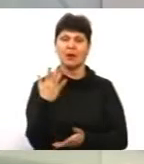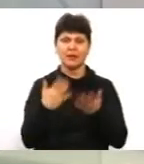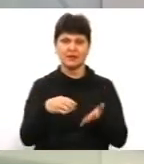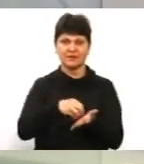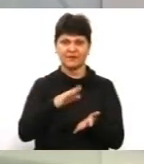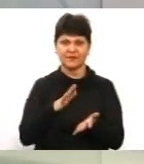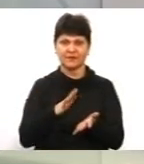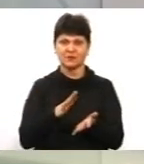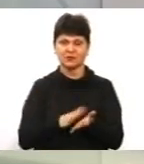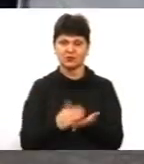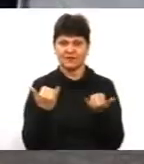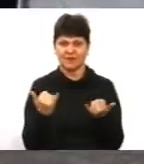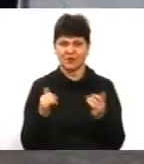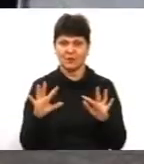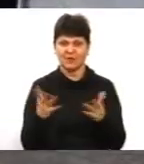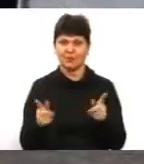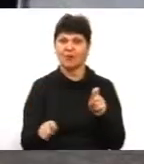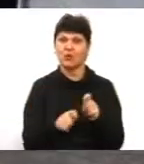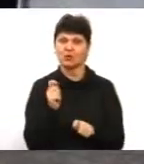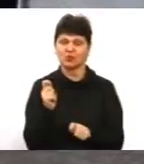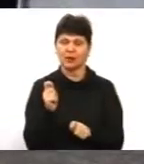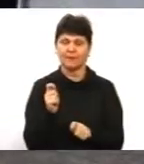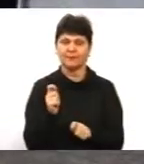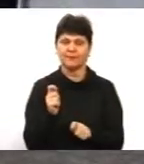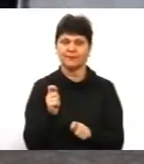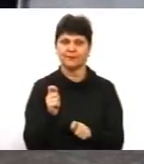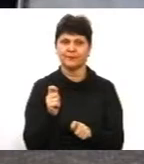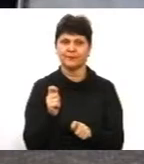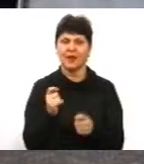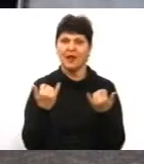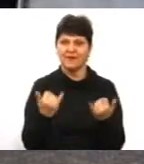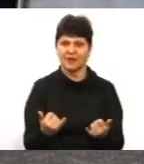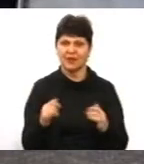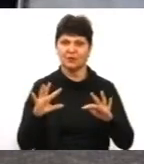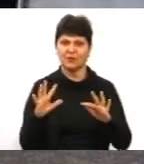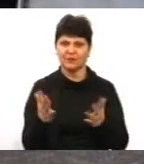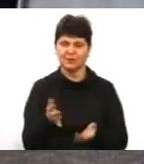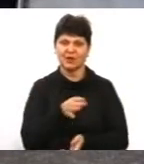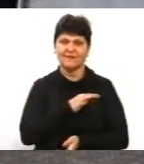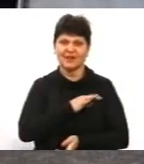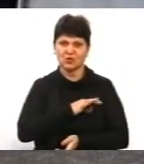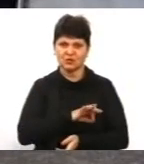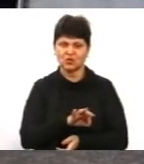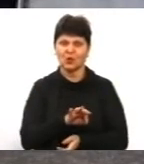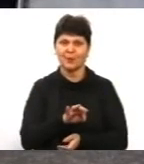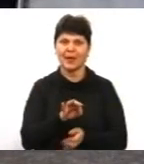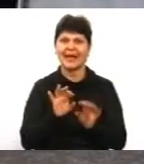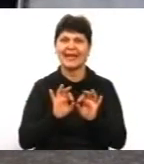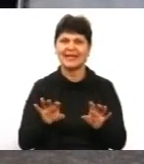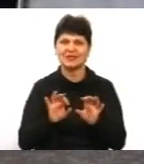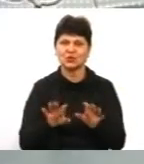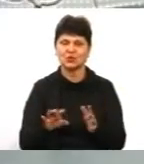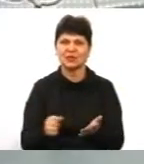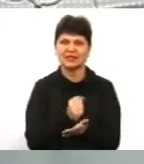в даному випадку порушення. На рамовий випадку ми ще використовуємо безпосередньо інструкцію, яка затверджена